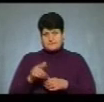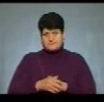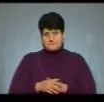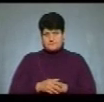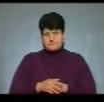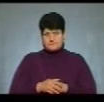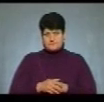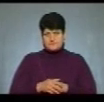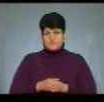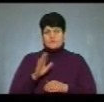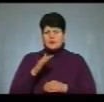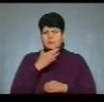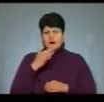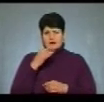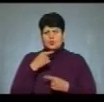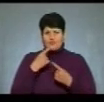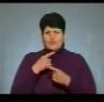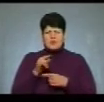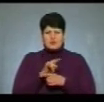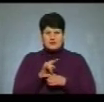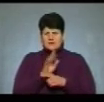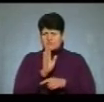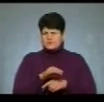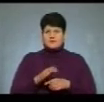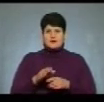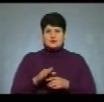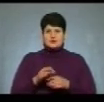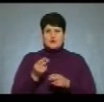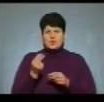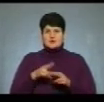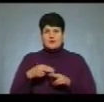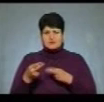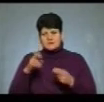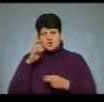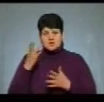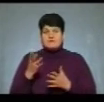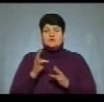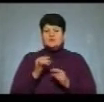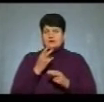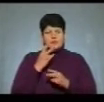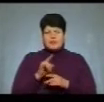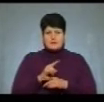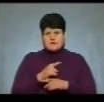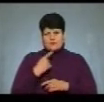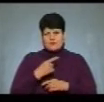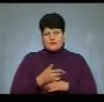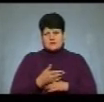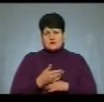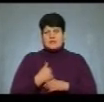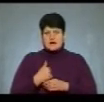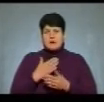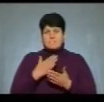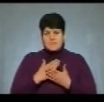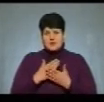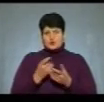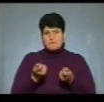«Вони багато говорять, фальсифікують, що повертаємо багато грошей державі. Ну, неправду мене говорить. Я маю